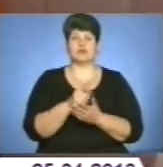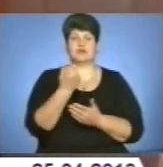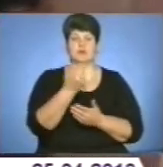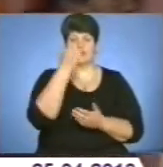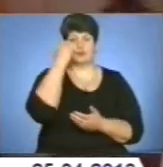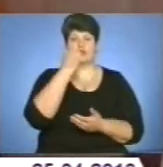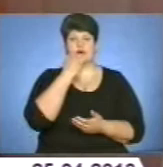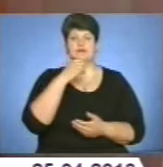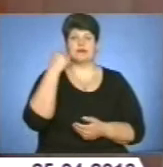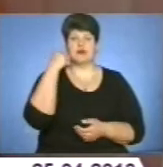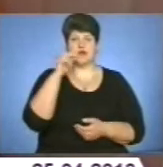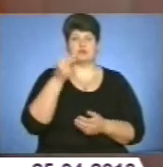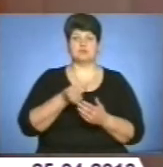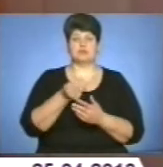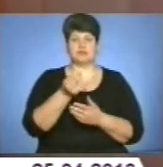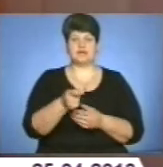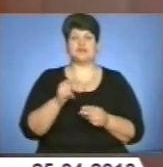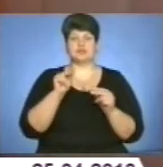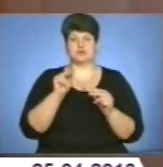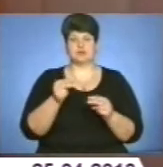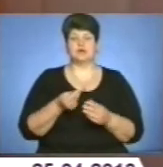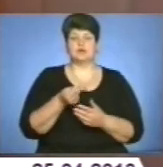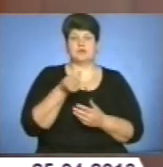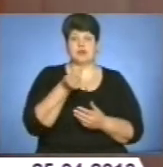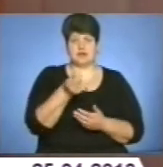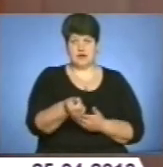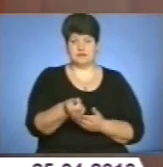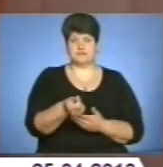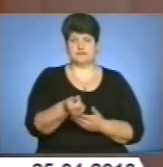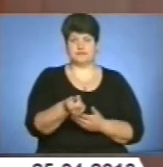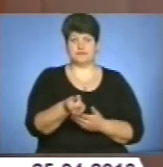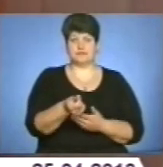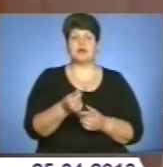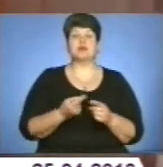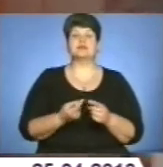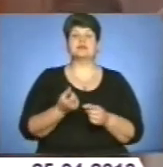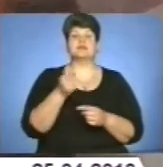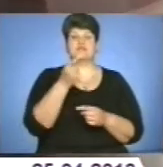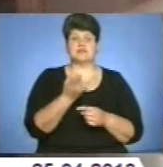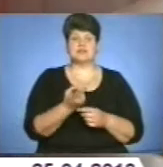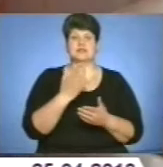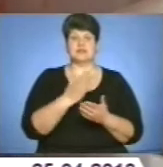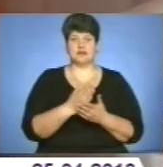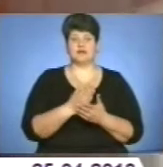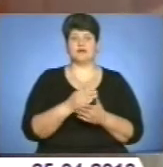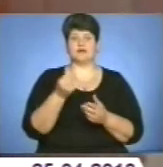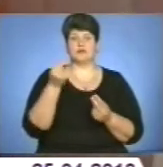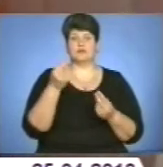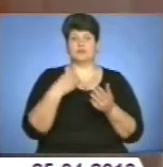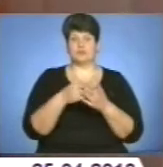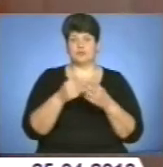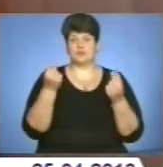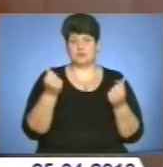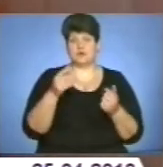тим кращим платникам, які сумлінно платять, тому що звідси береться наша казна нашої держави і відповідно